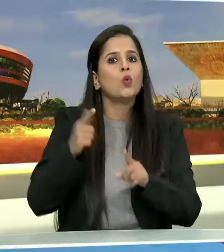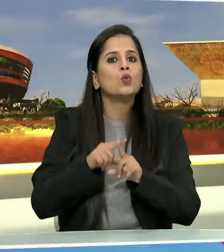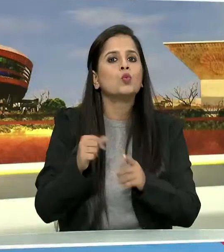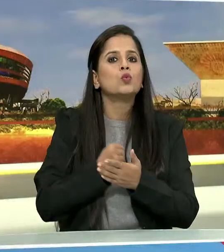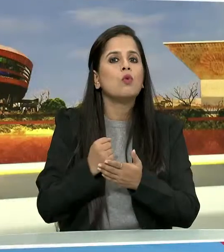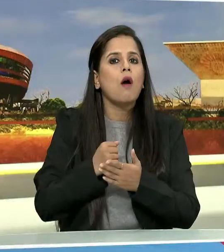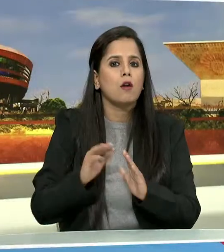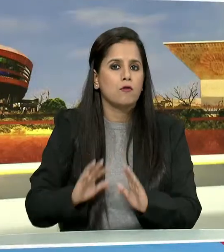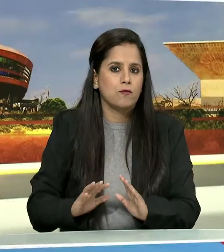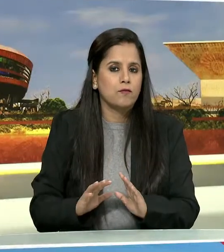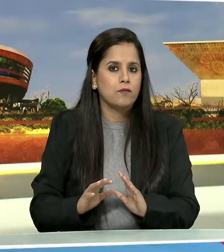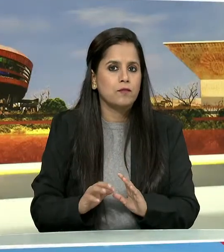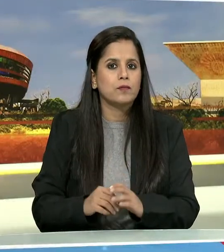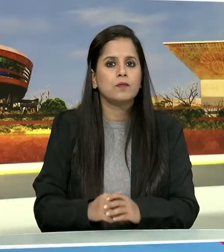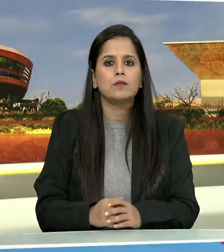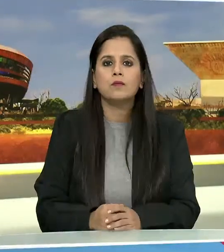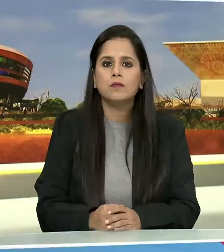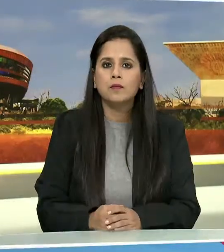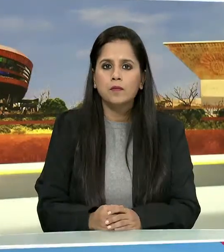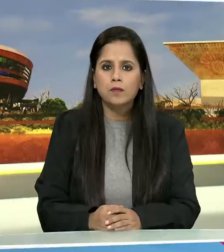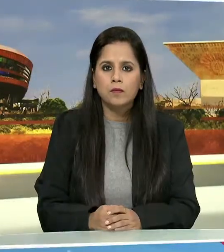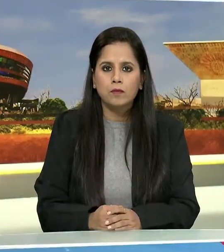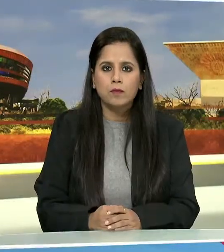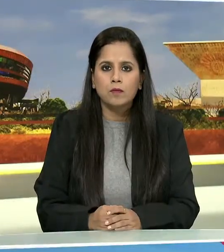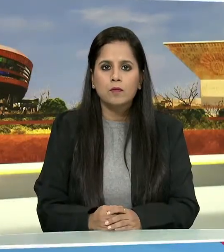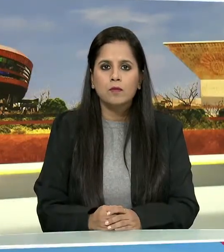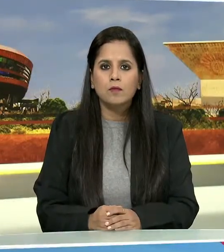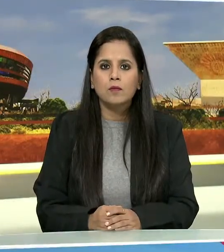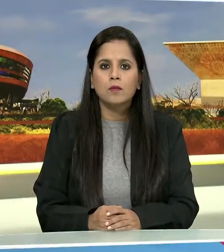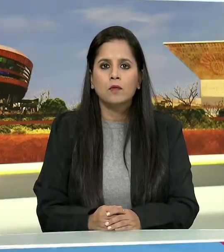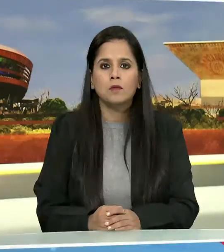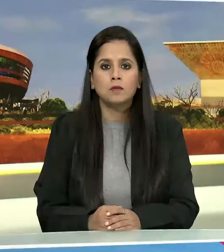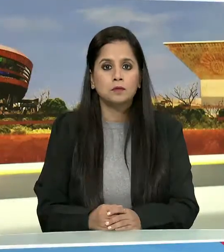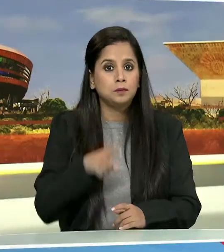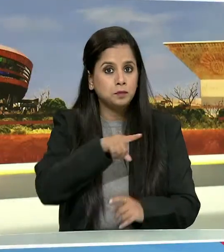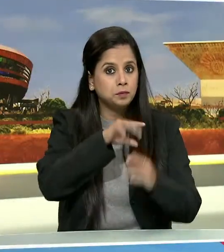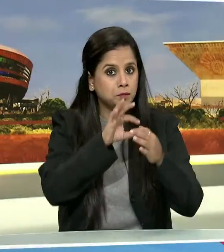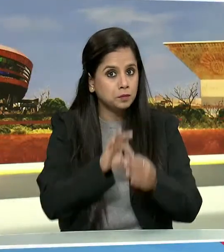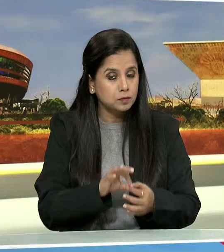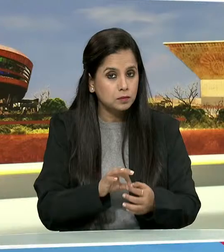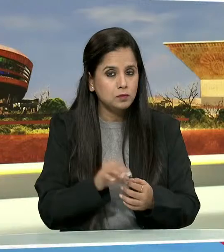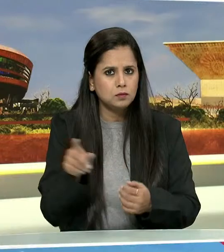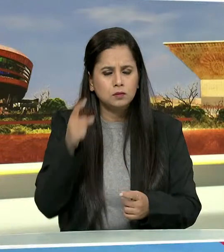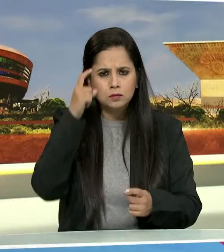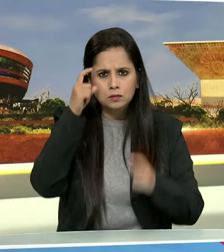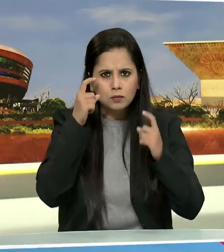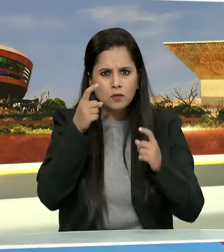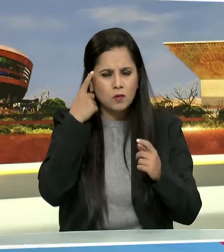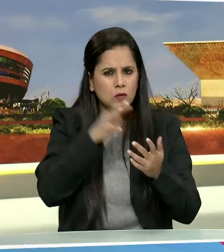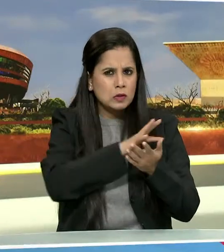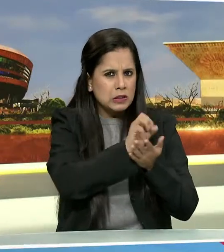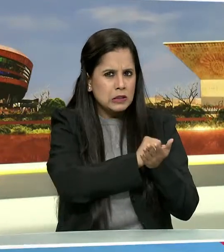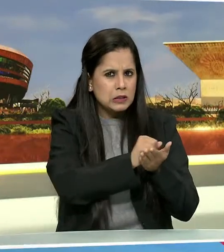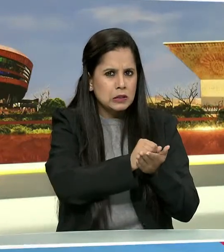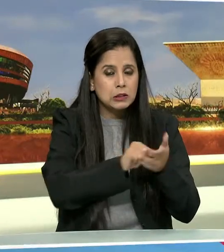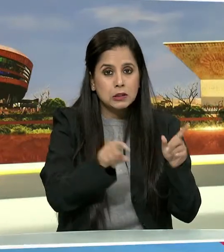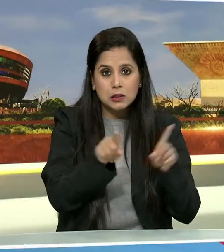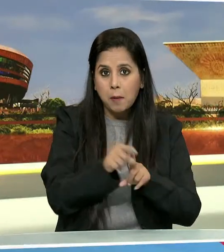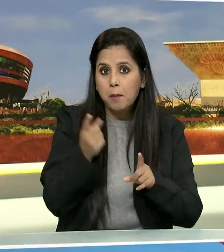उसके चैतन्य को नश्ट करने के लिए